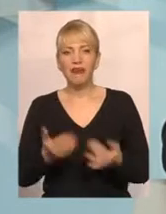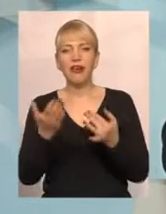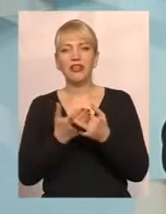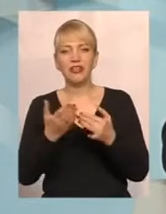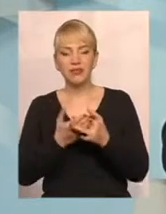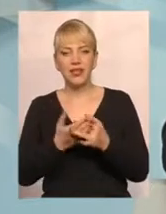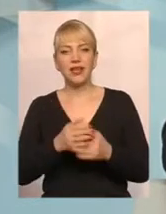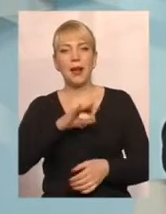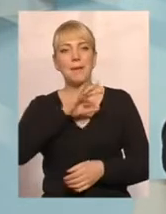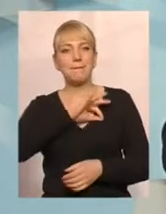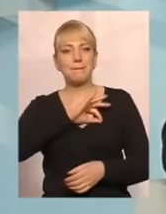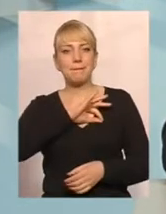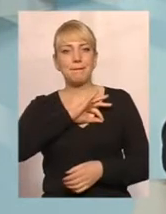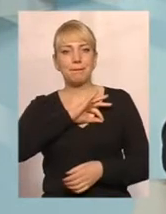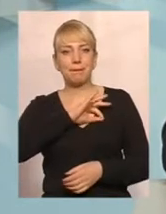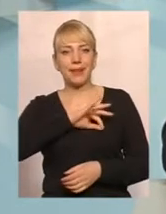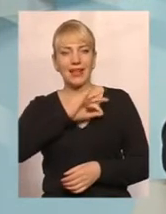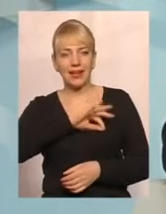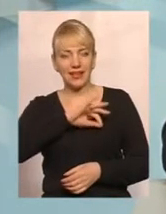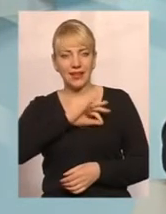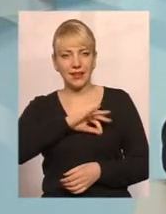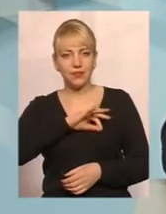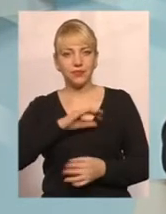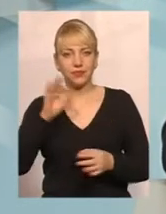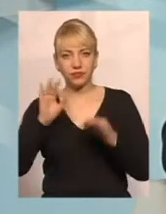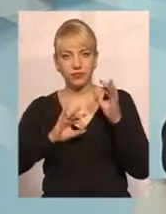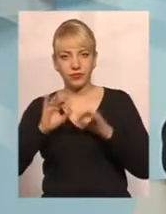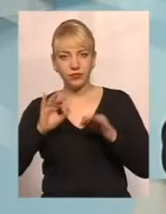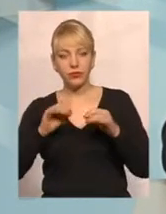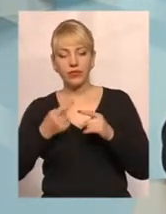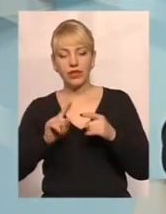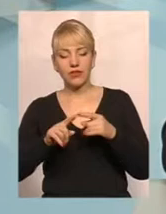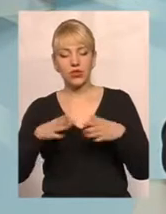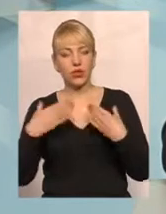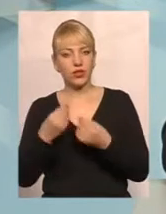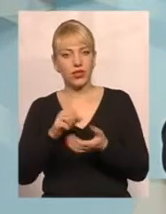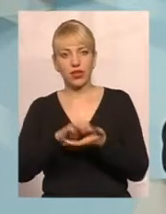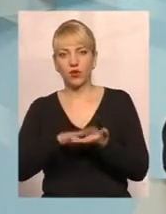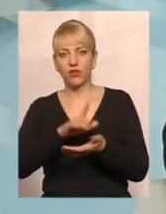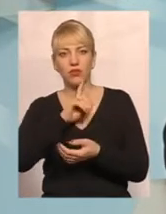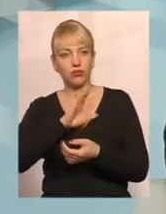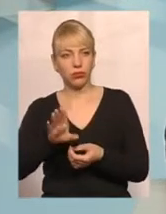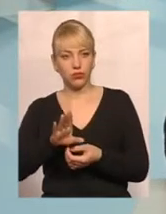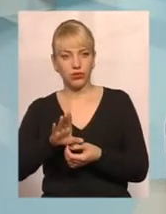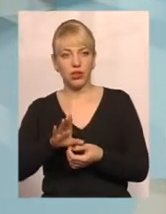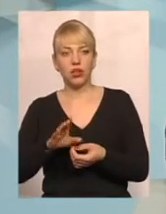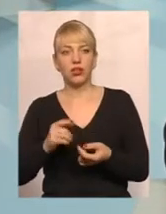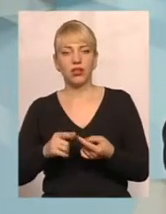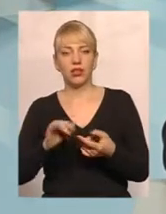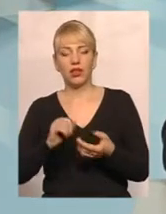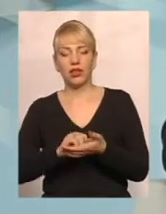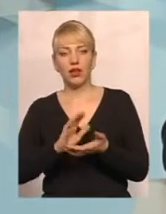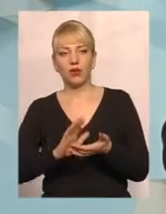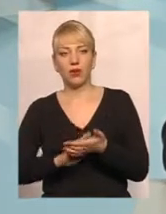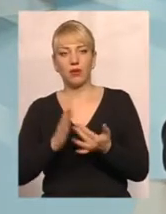пільги на житлово-комунальні послуги в цій родині не нараховується. Не нараховується конкретному